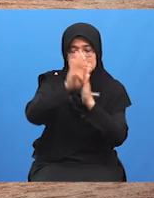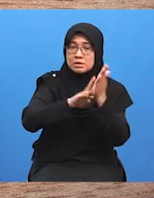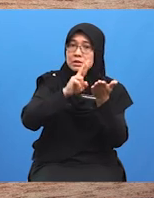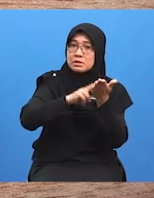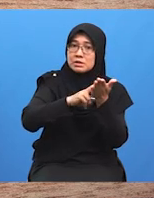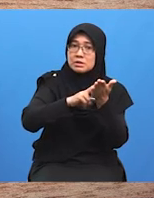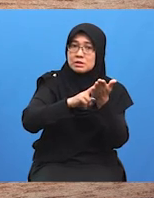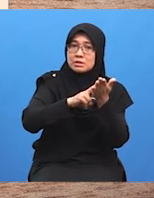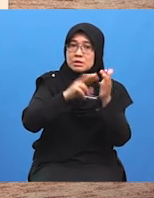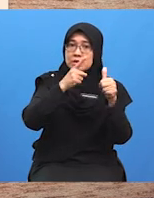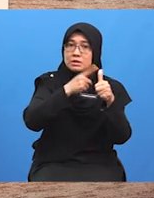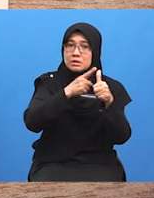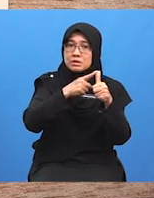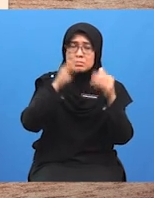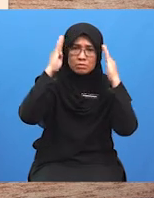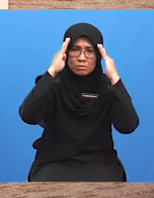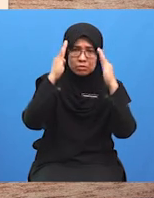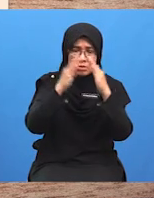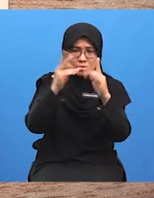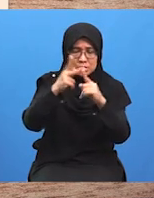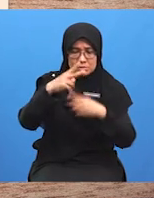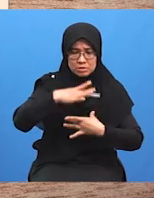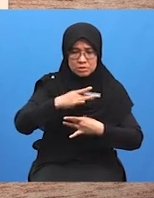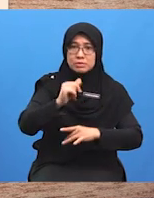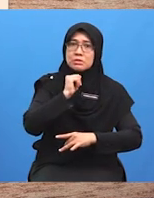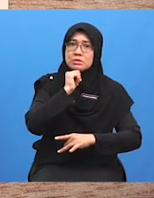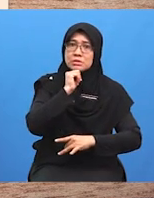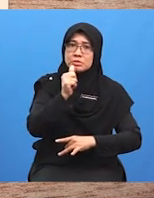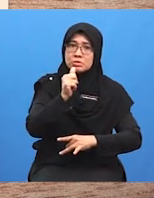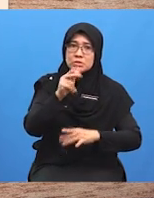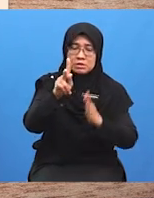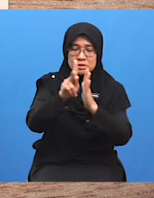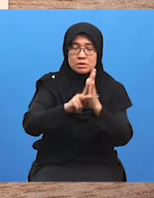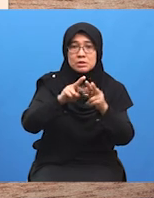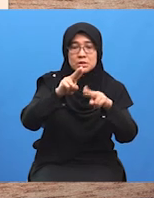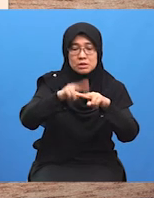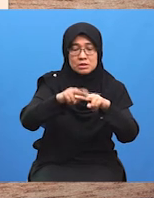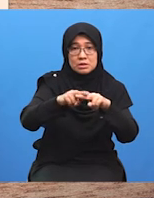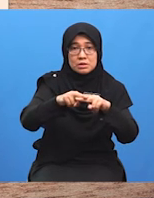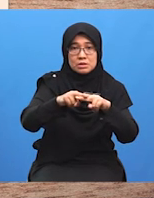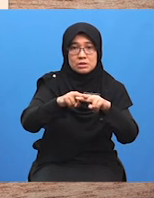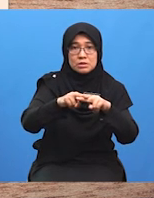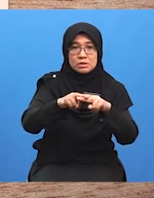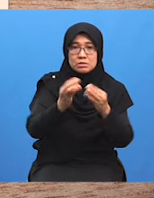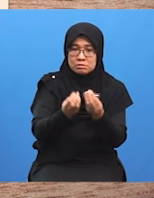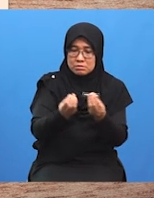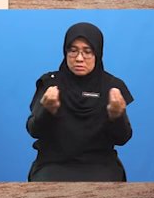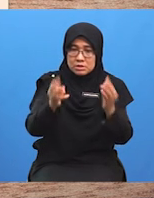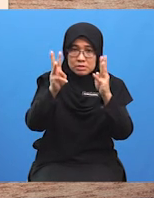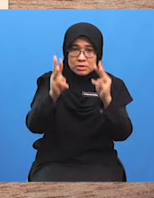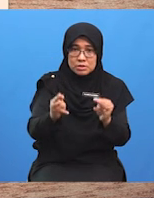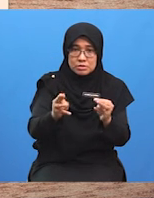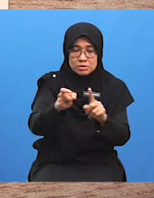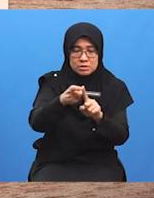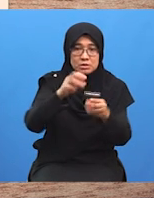ialah Yang pertama, tumpuan kepada minat dan bukan kedudukan Yang kedua, asingkan